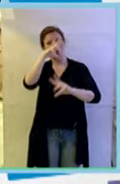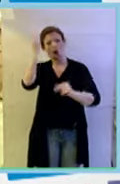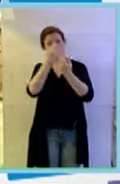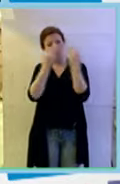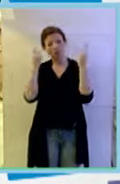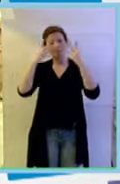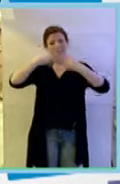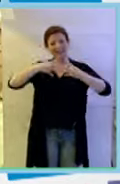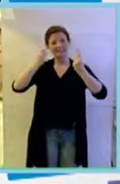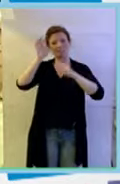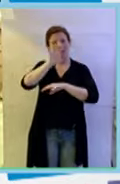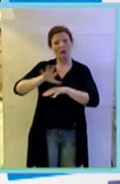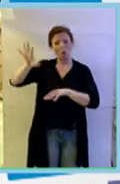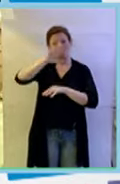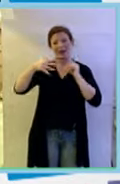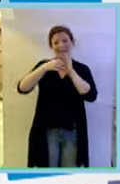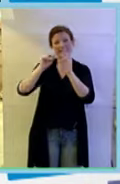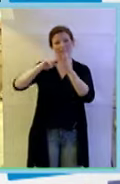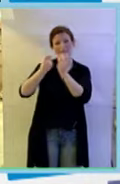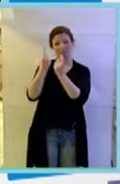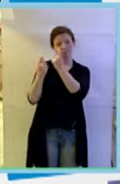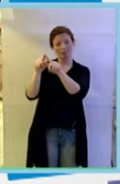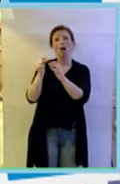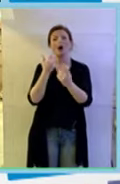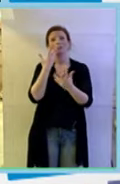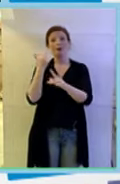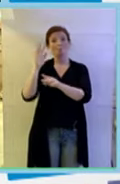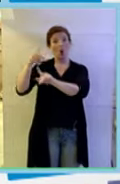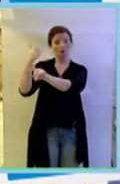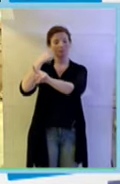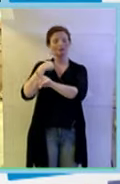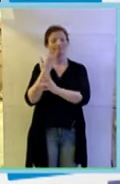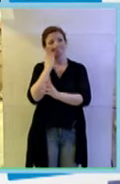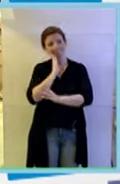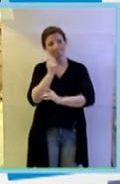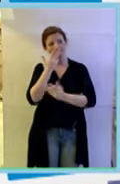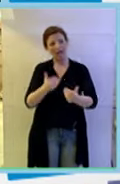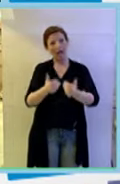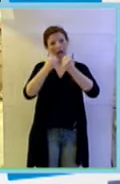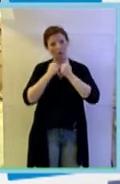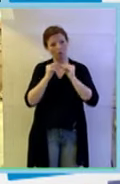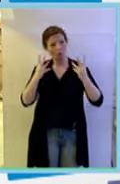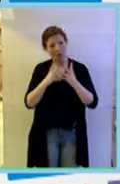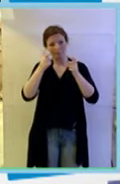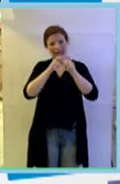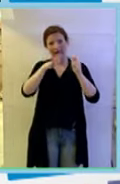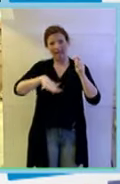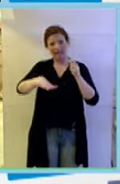europei di alcune problematiche le chiedo di aiutarmi a fare qualcosa per questo paese